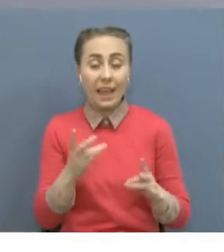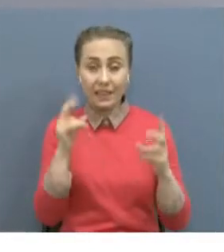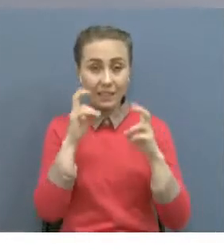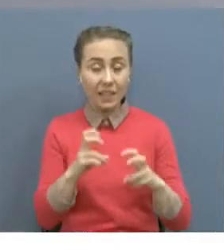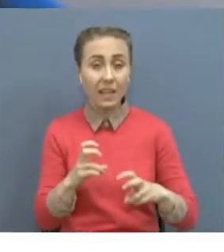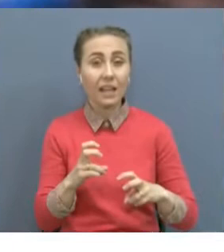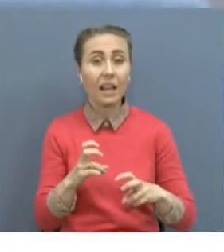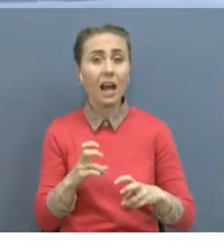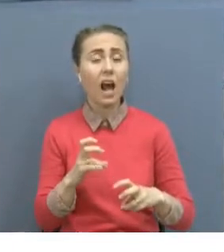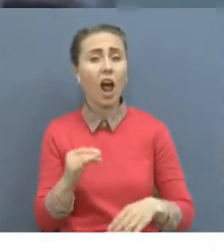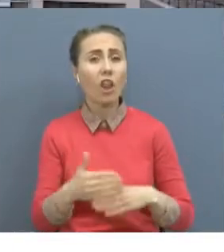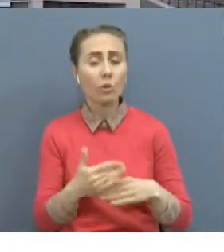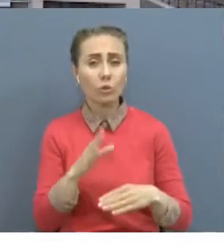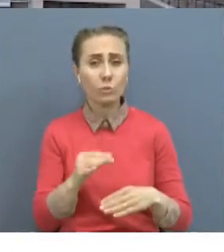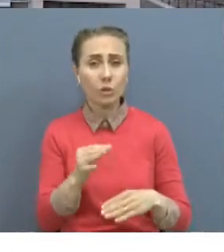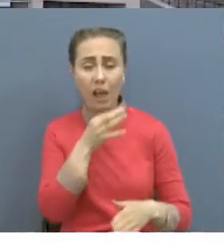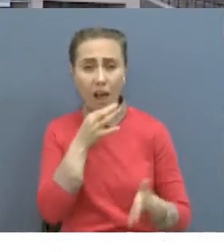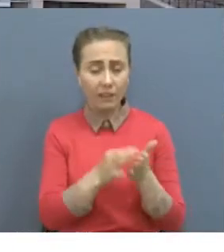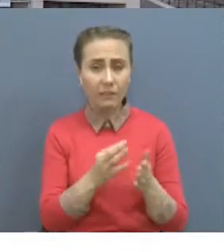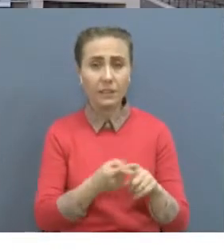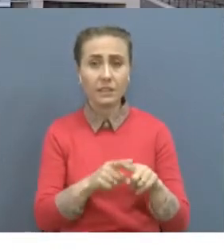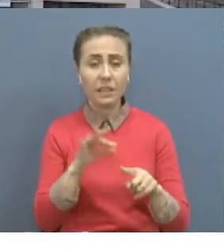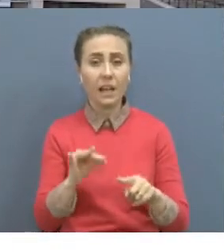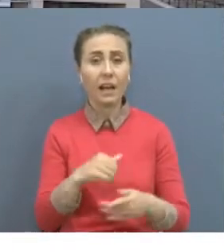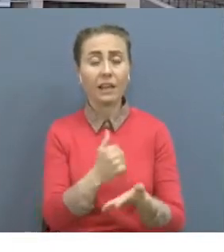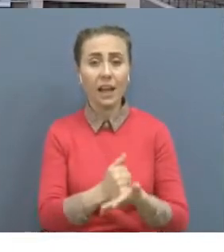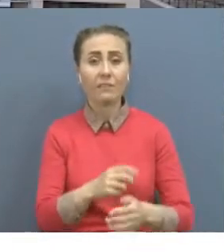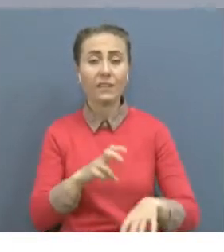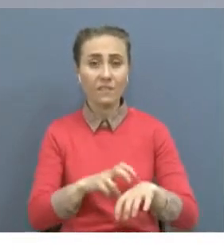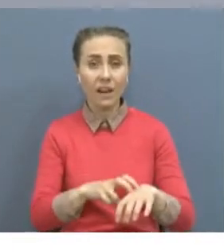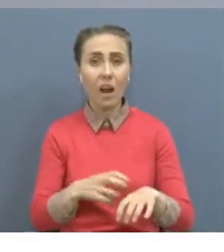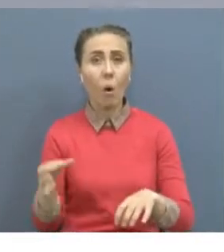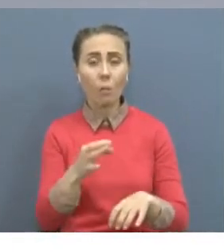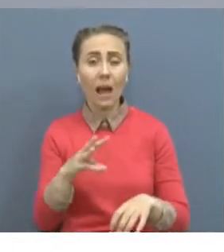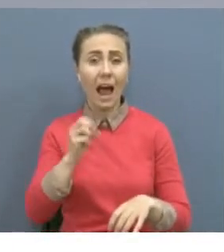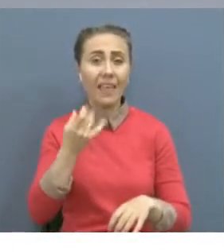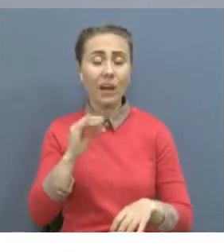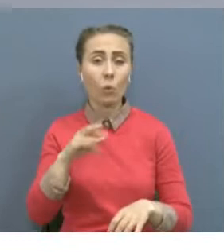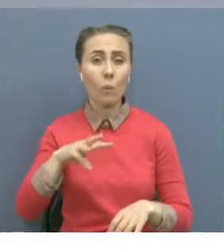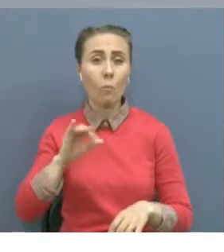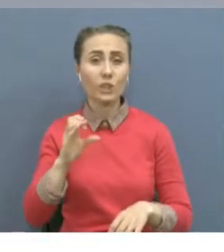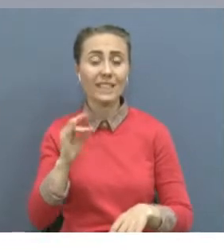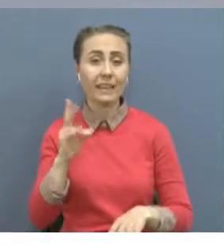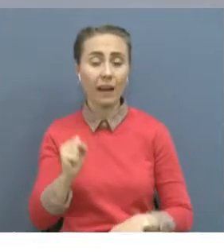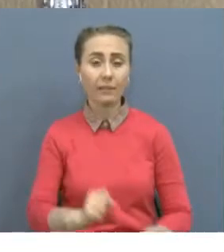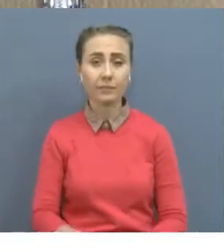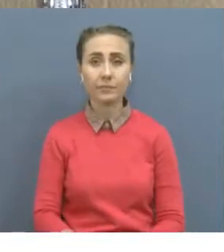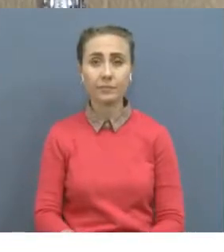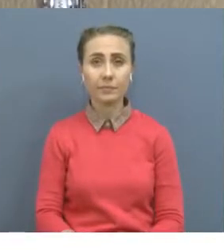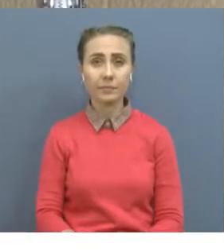мекемелер санитарлық тазалықты бірінші кезекке қойуы шарт, ал карантин ережелерін бұзғандар рауып кершіліпке тартылады.